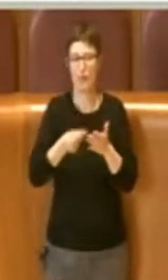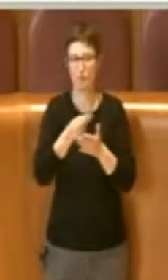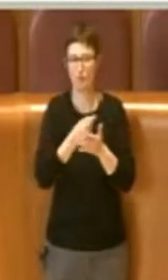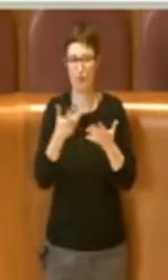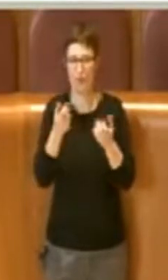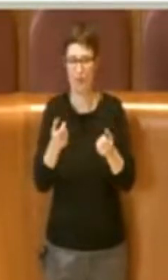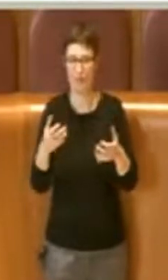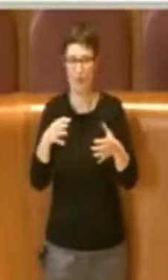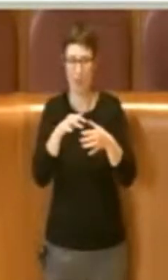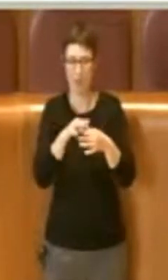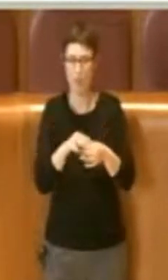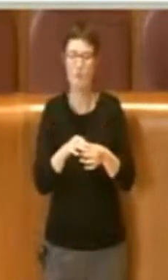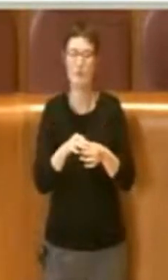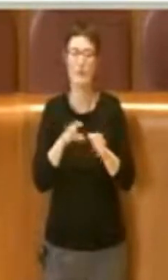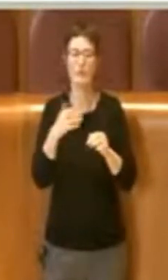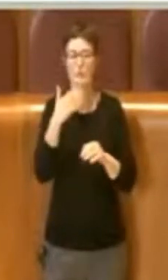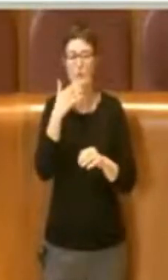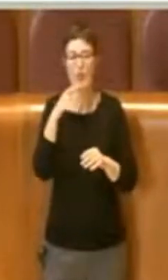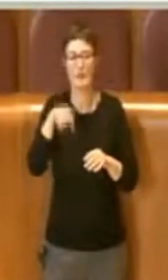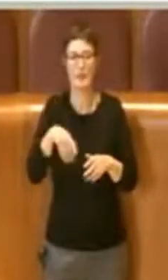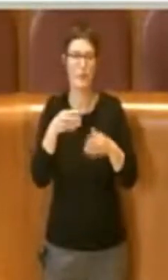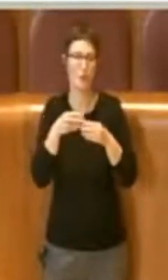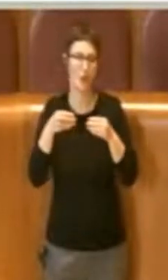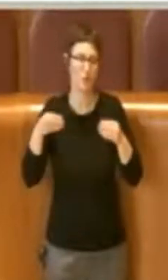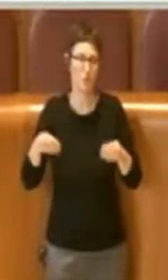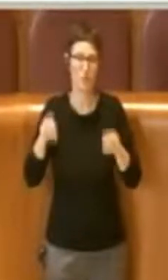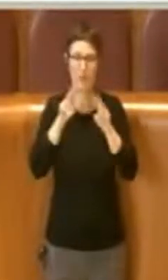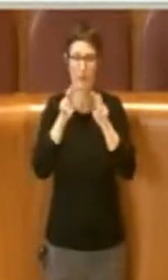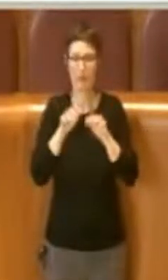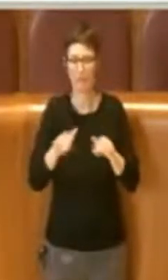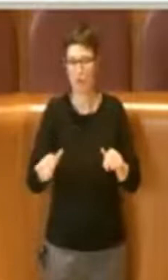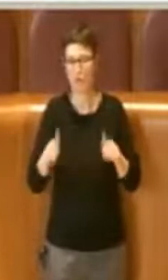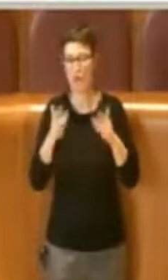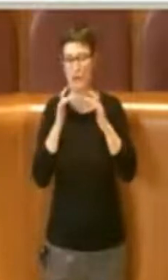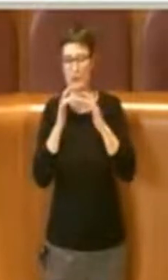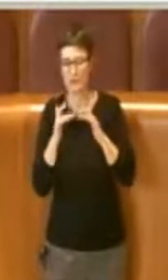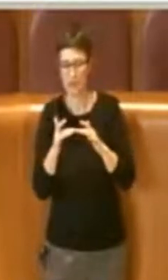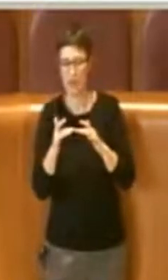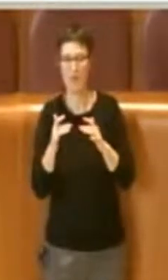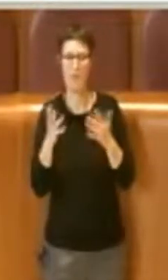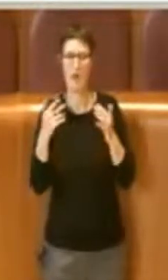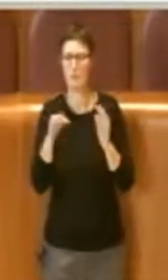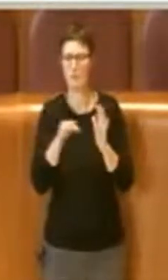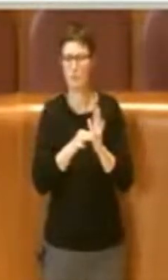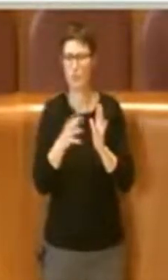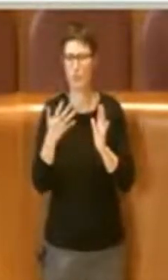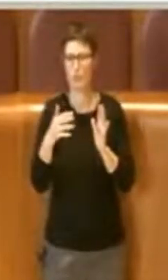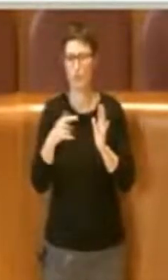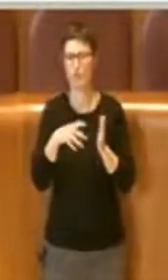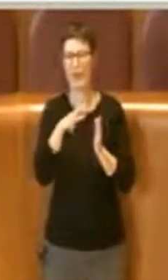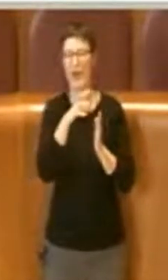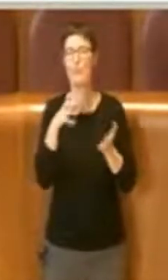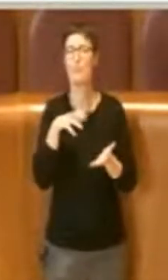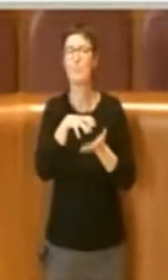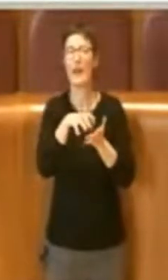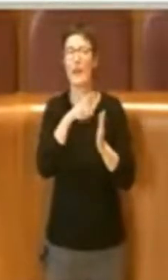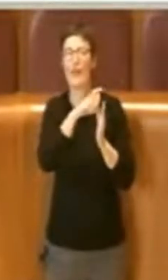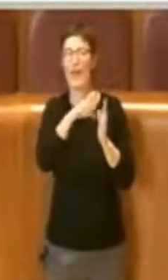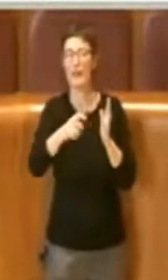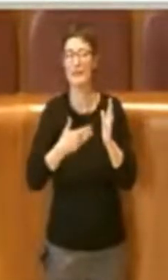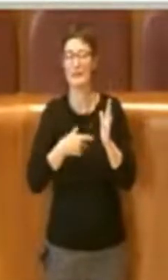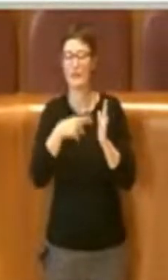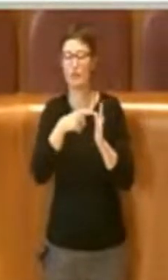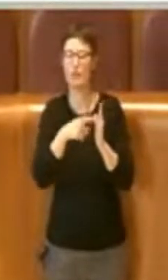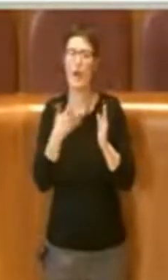informatici e telematici. Questo ovviamente si tratta di un punto che era già inserito all'interno delle premesse, ma era giusto anche, viste le